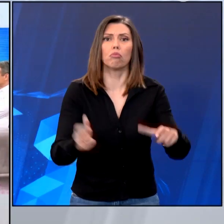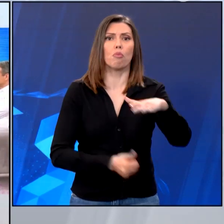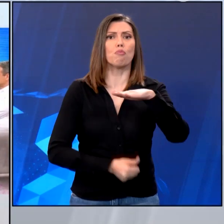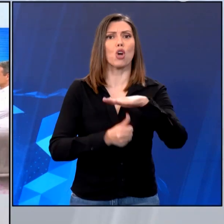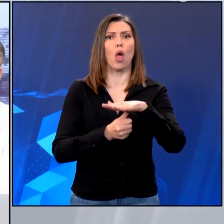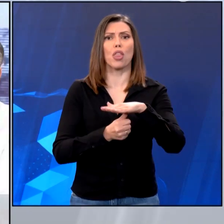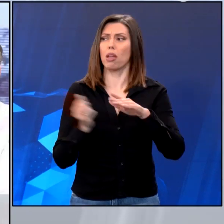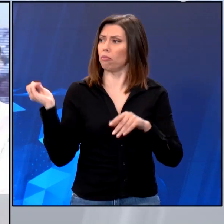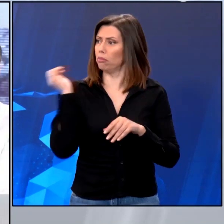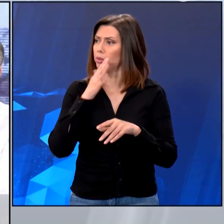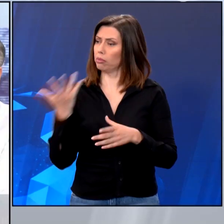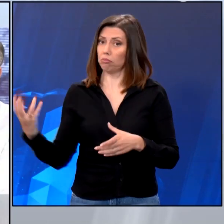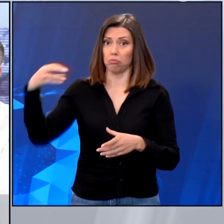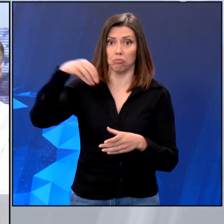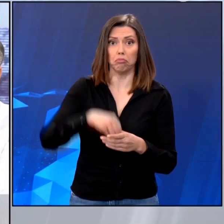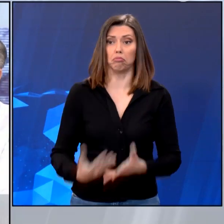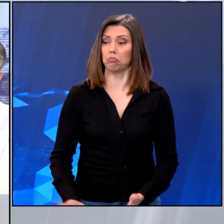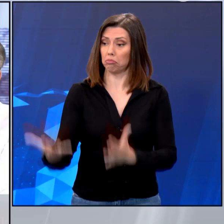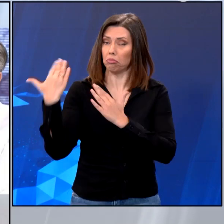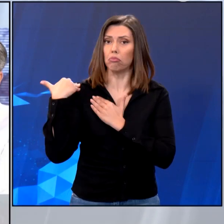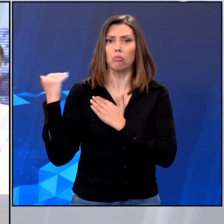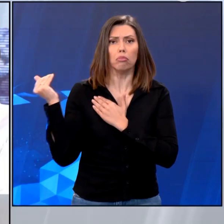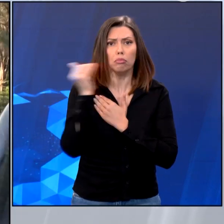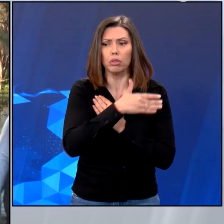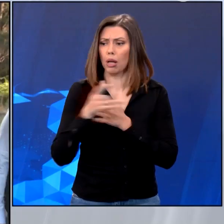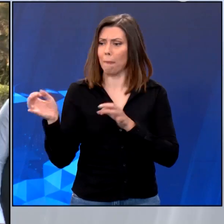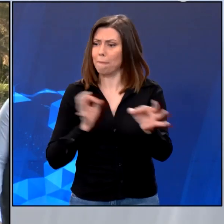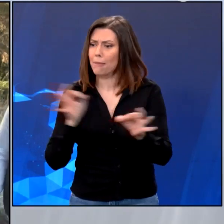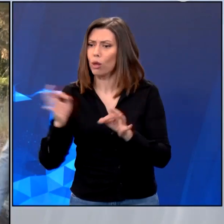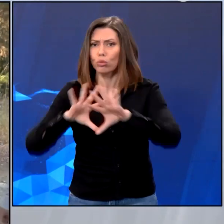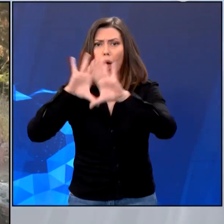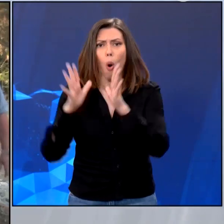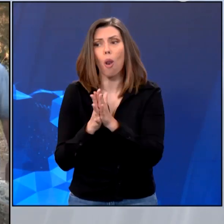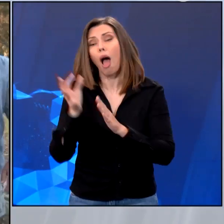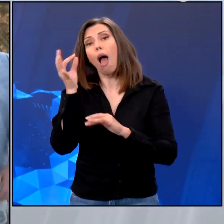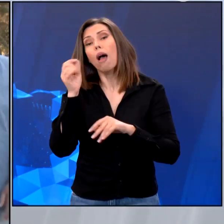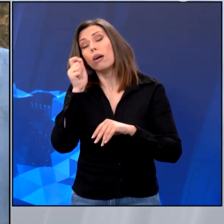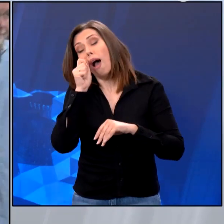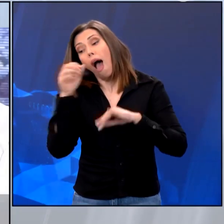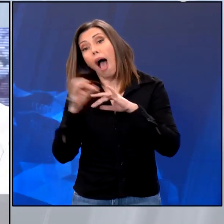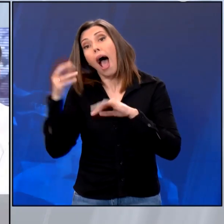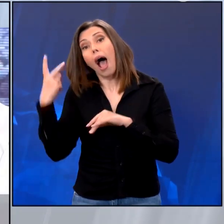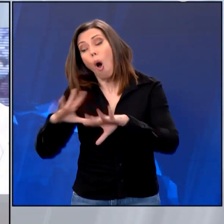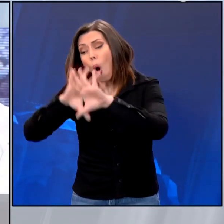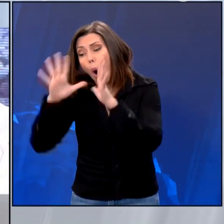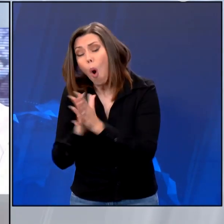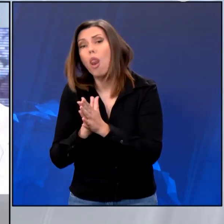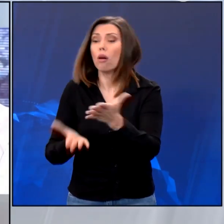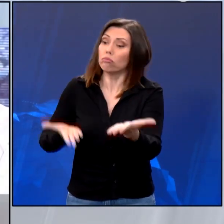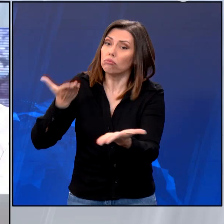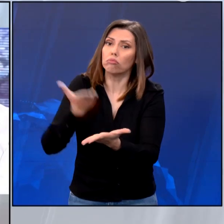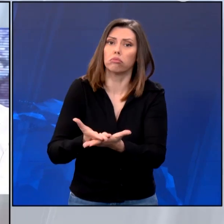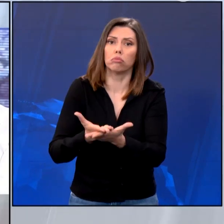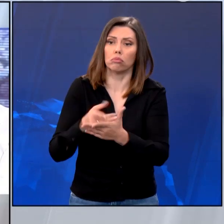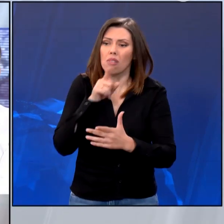δημόσια ζωή να καταθέσει τα περιουσιακά στοιχεία τα δικά του και του συζύγου. Το πώς θα καταθέσει κάποιος πόθεν έσχεσ, το οποίο θέλω να θυμίσω, ότι είναι μια βαριά διαδικασία.